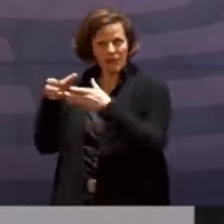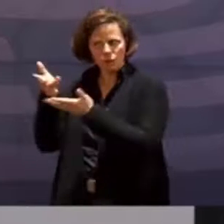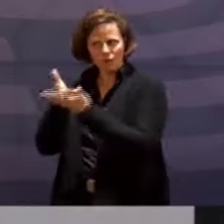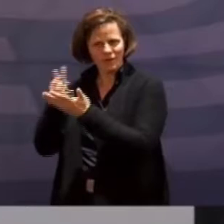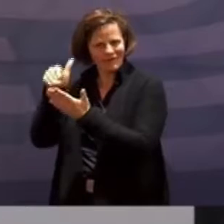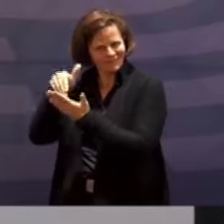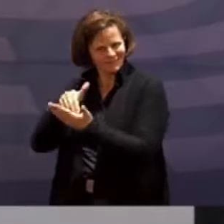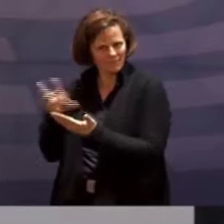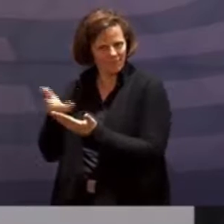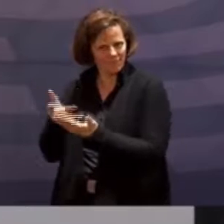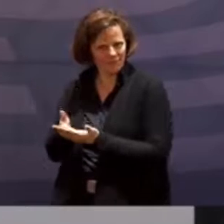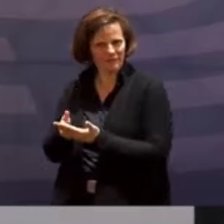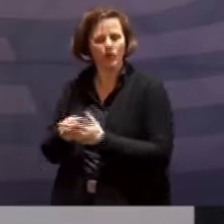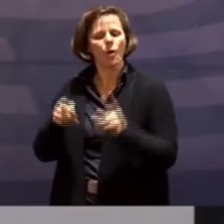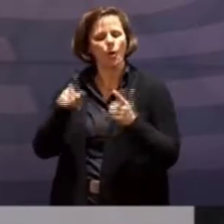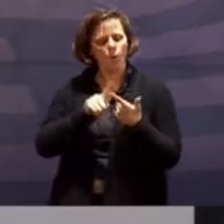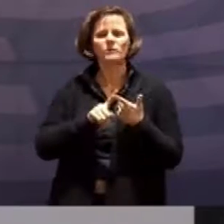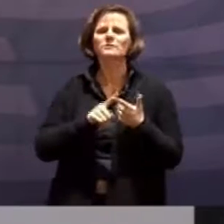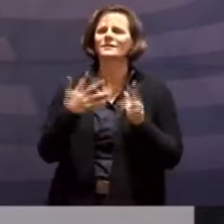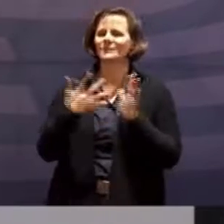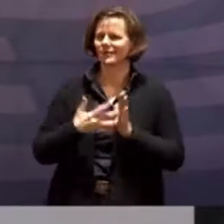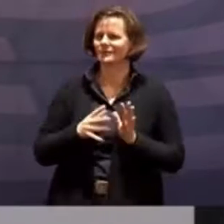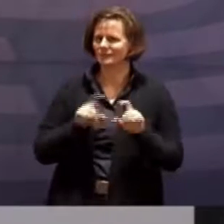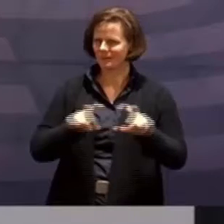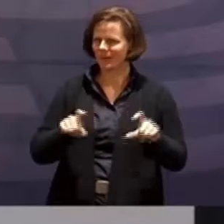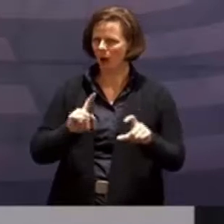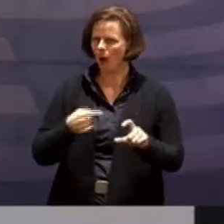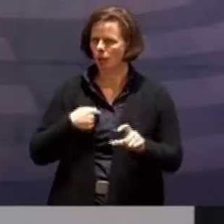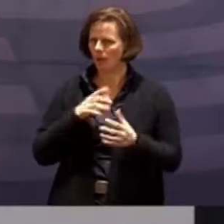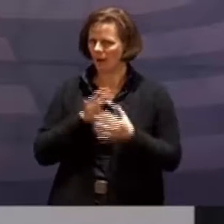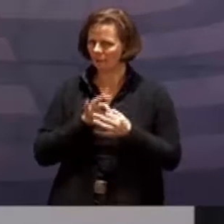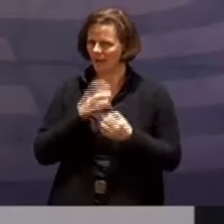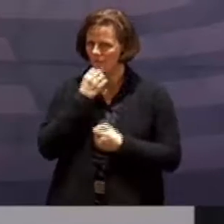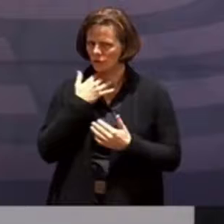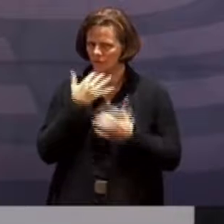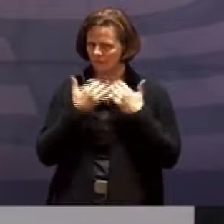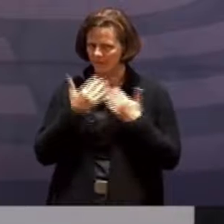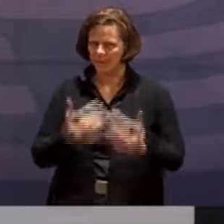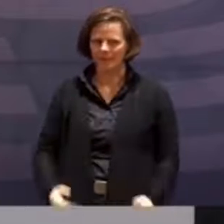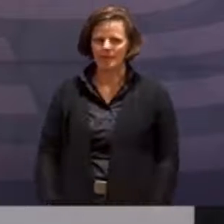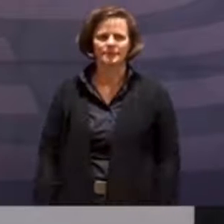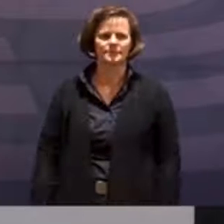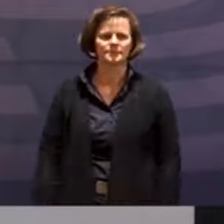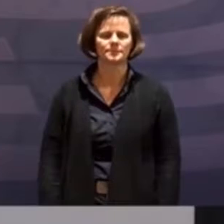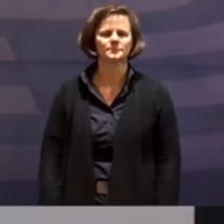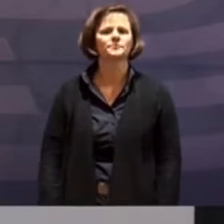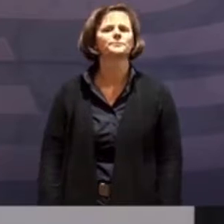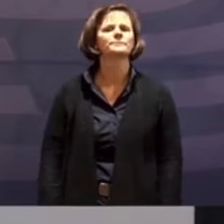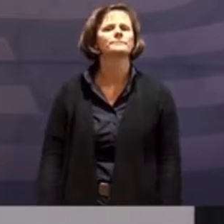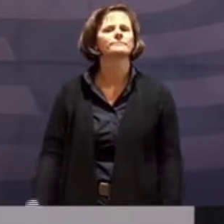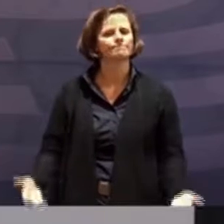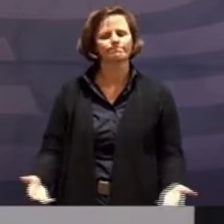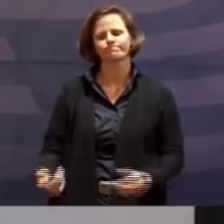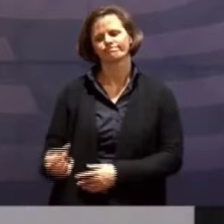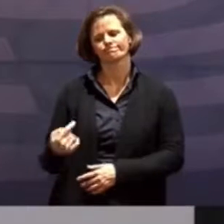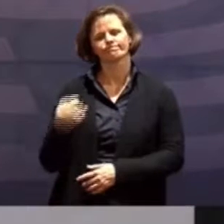sprechen kommen. Am 16. Februar hat Jens Spahn versprochen, dass zum 1. März, also vergangenen Montag,